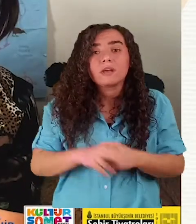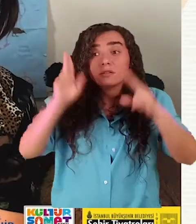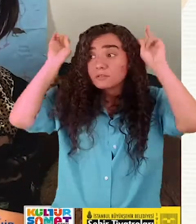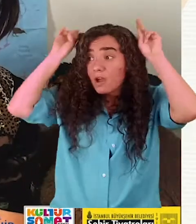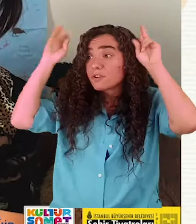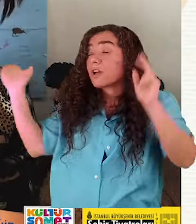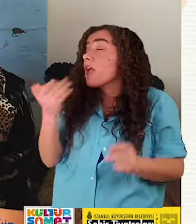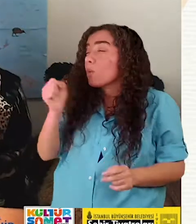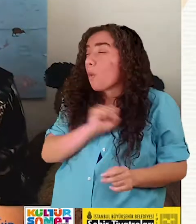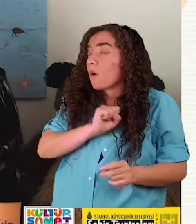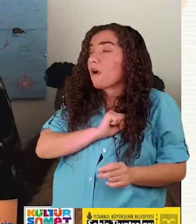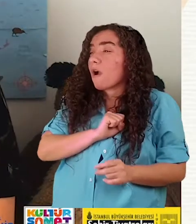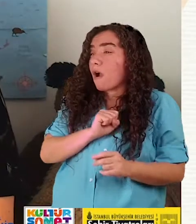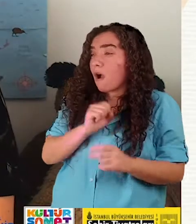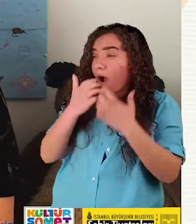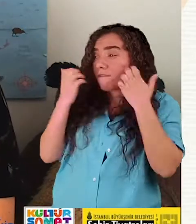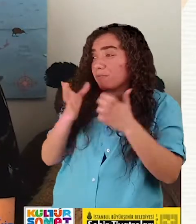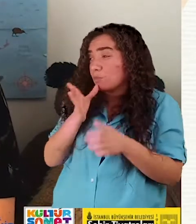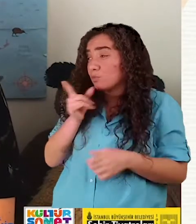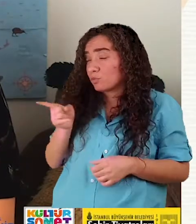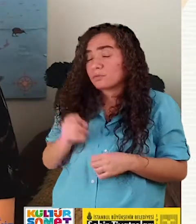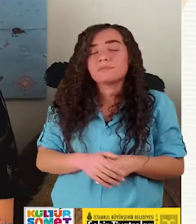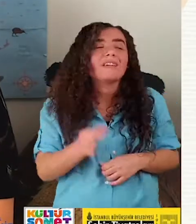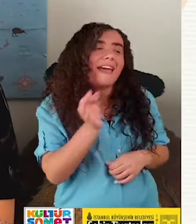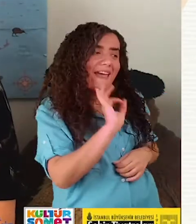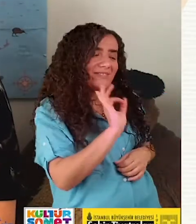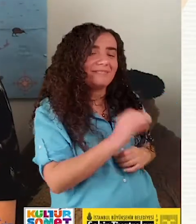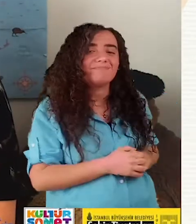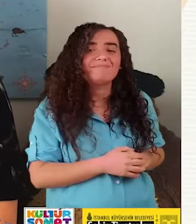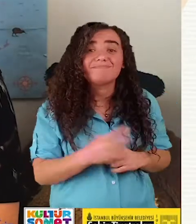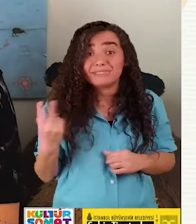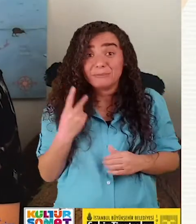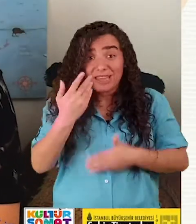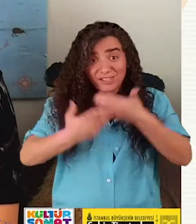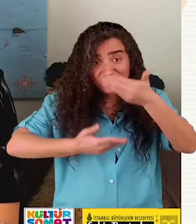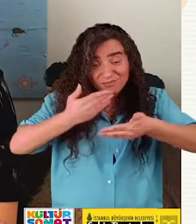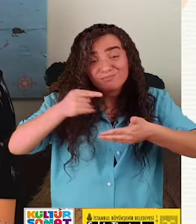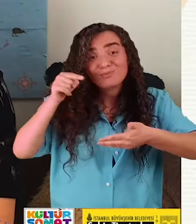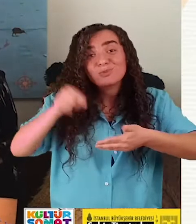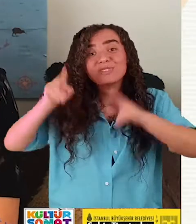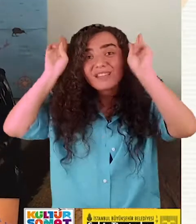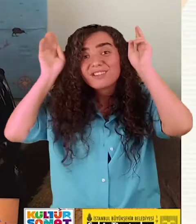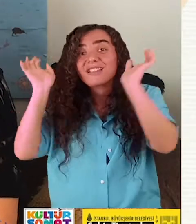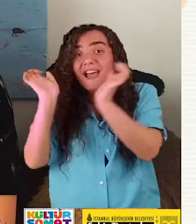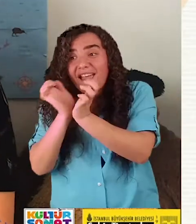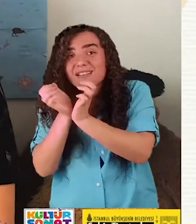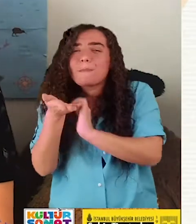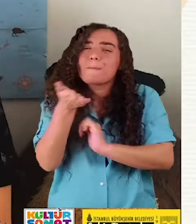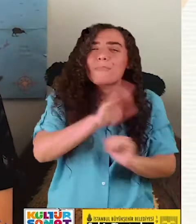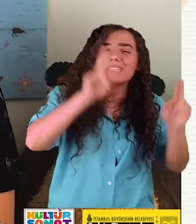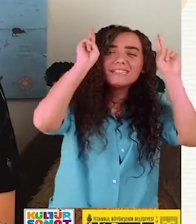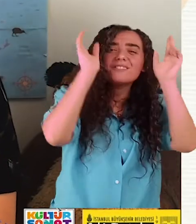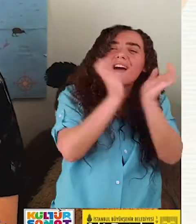Atlas? Evet. Bizim bahsedeceğimiz tavşan ailesi bu diğer tavşan ailelerinden birazcık daha korkak. Mesela